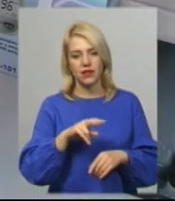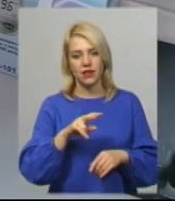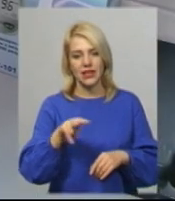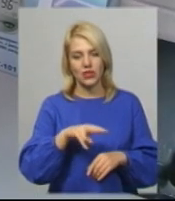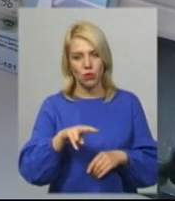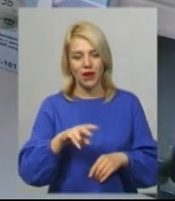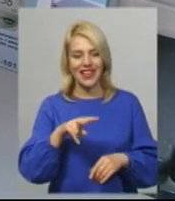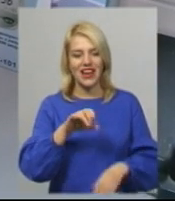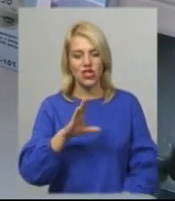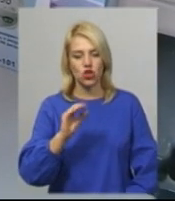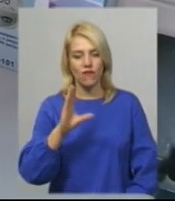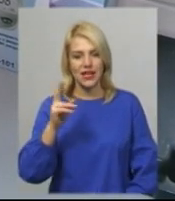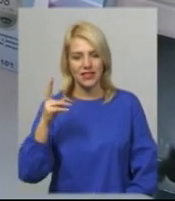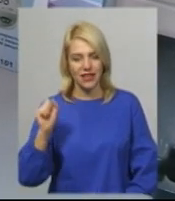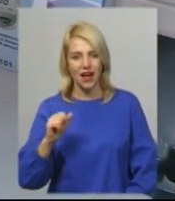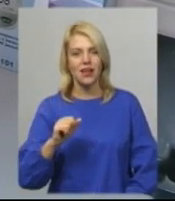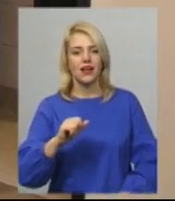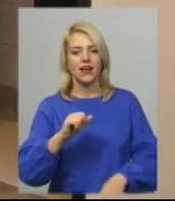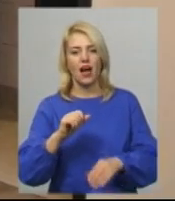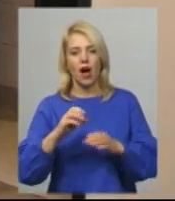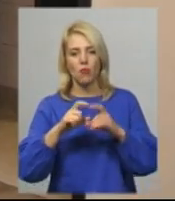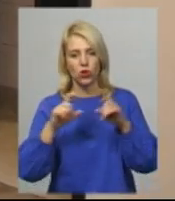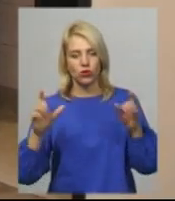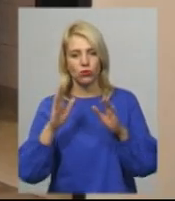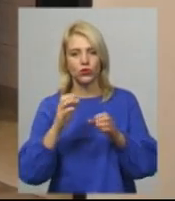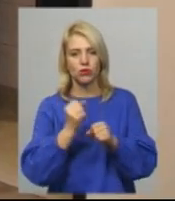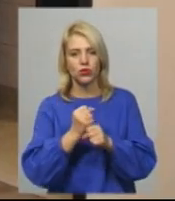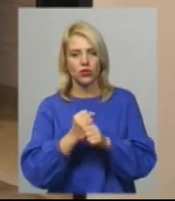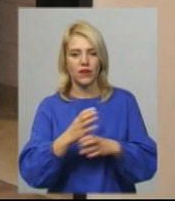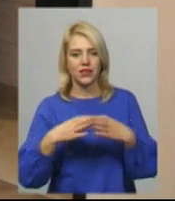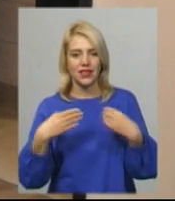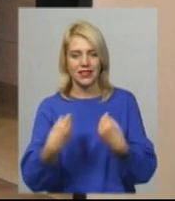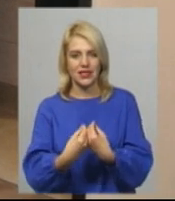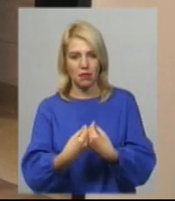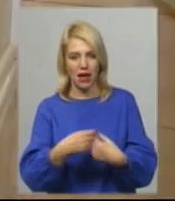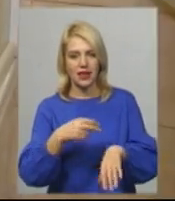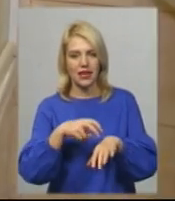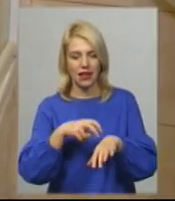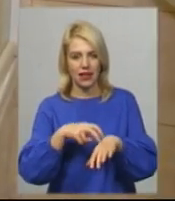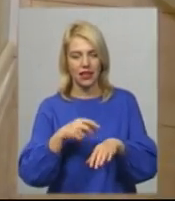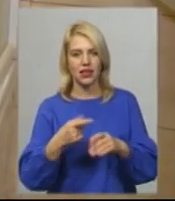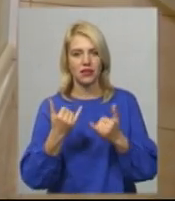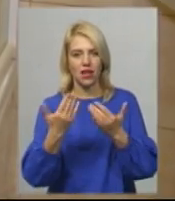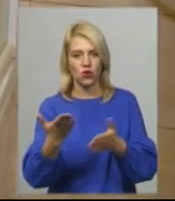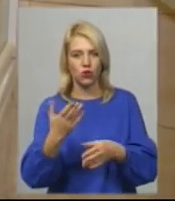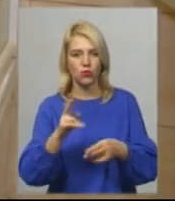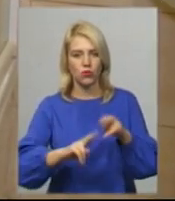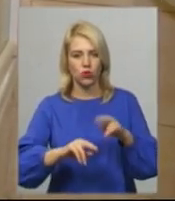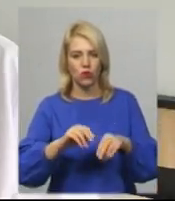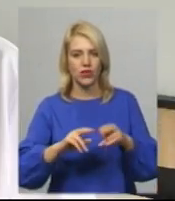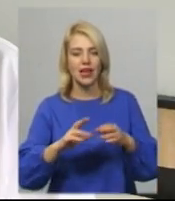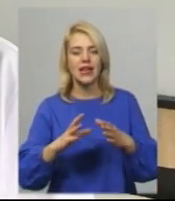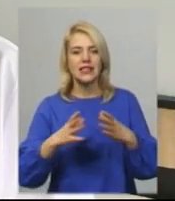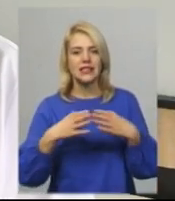амбулаторії працюватиме сімейний лікар. Для нього поруч з амбулаторією збудована двокімнатна квартира площою 70 квадратних метрів з усіма зручностями.